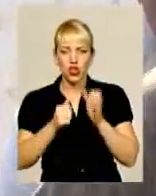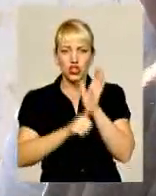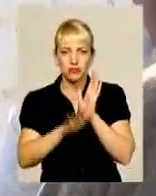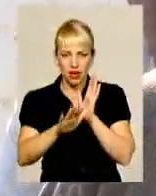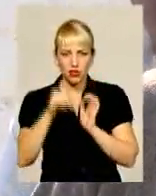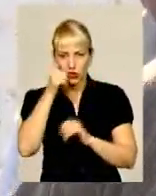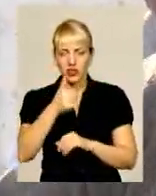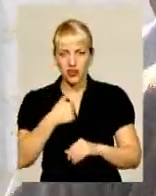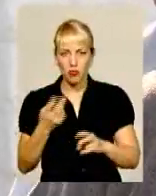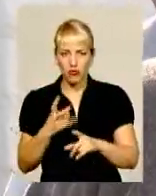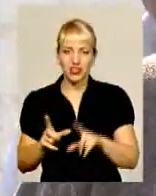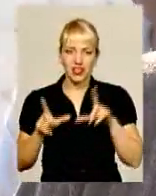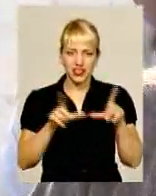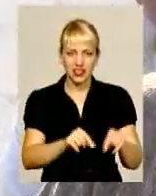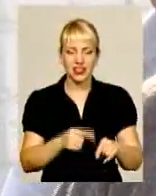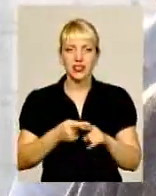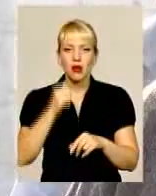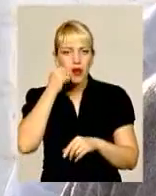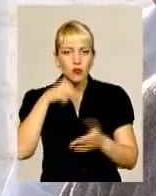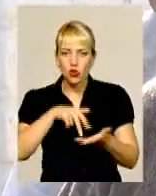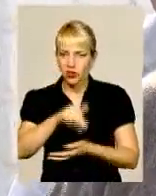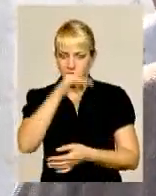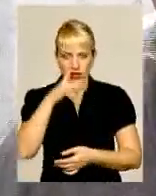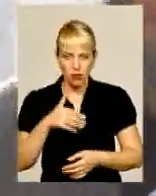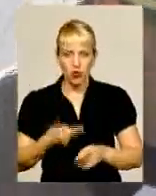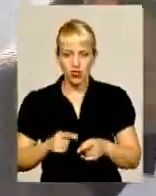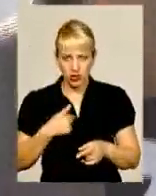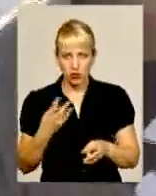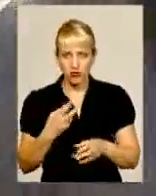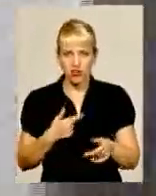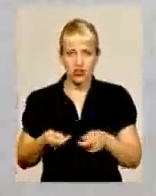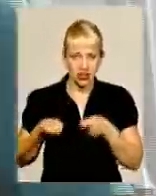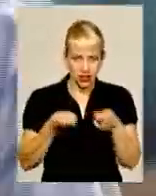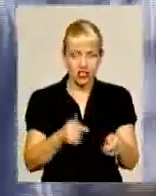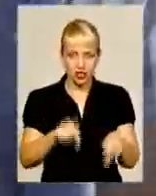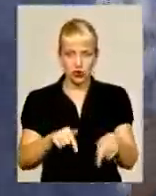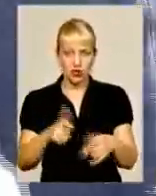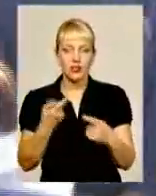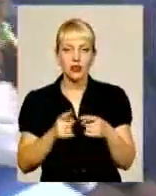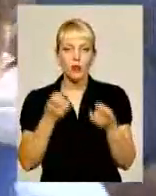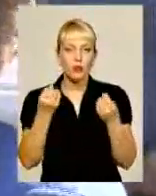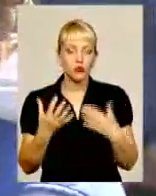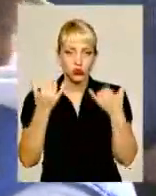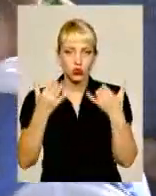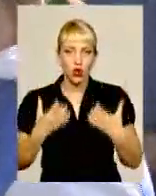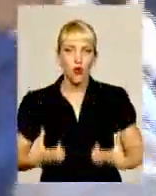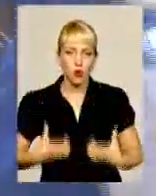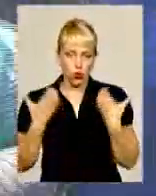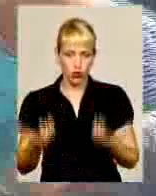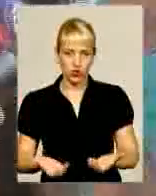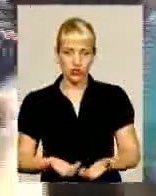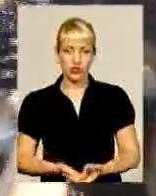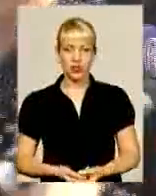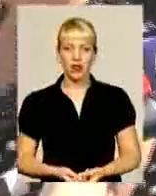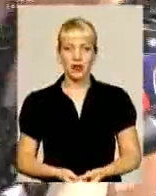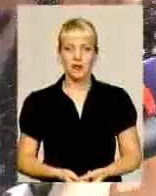маю ще їхати, щоб сказати, бо воно йти не може. Йолки-палки. Це ужас просто. Вони